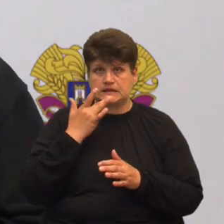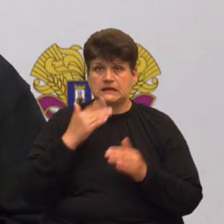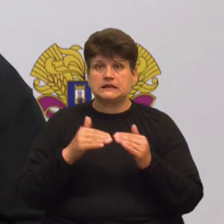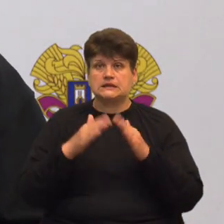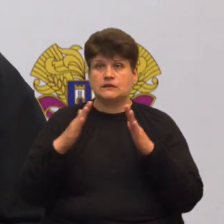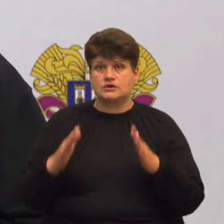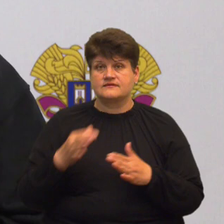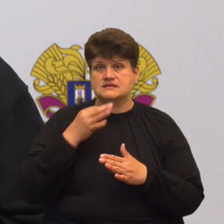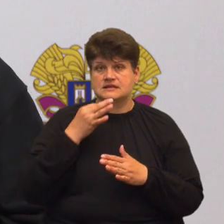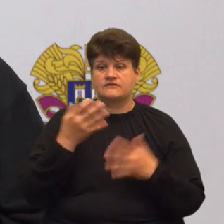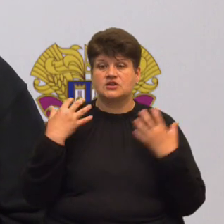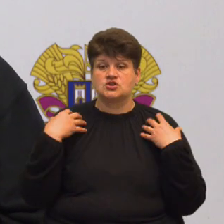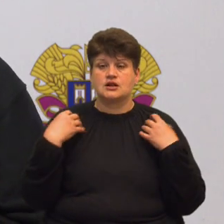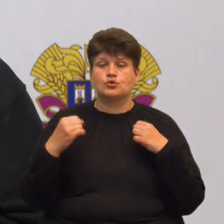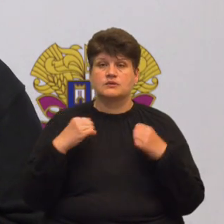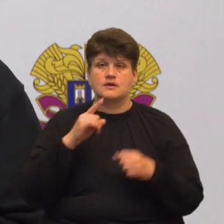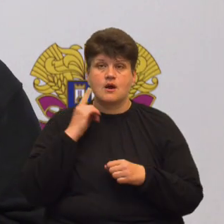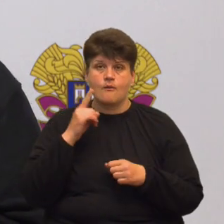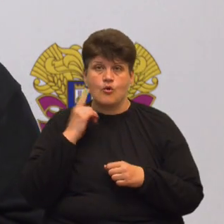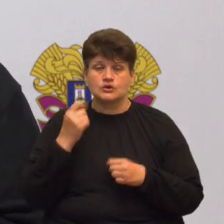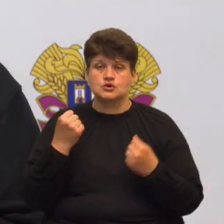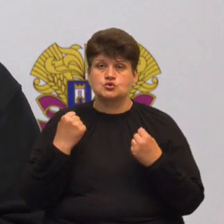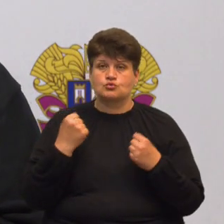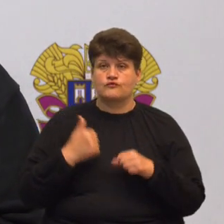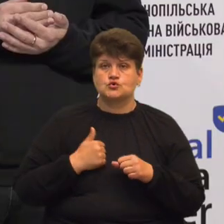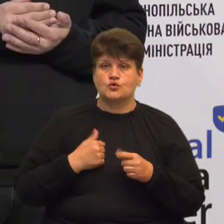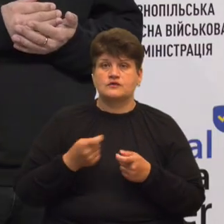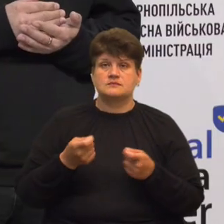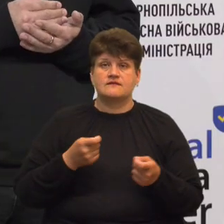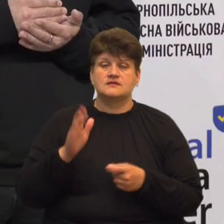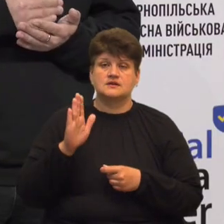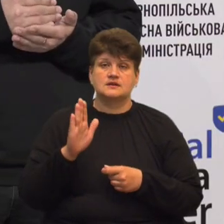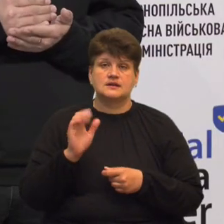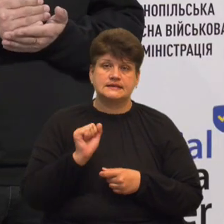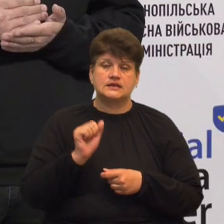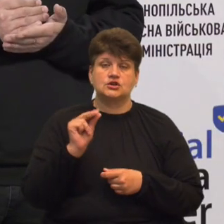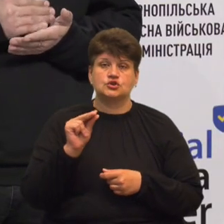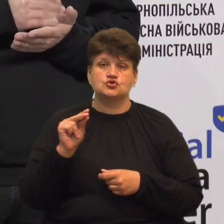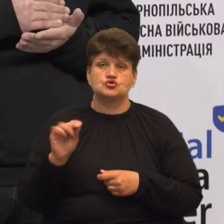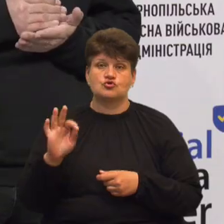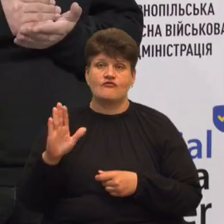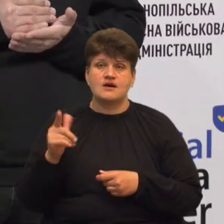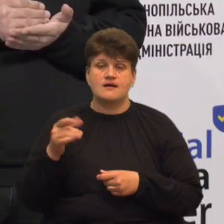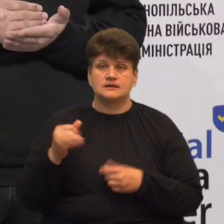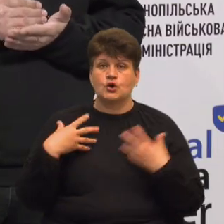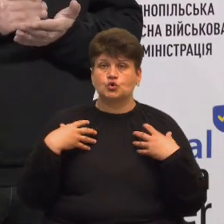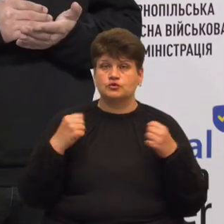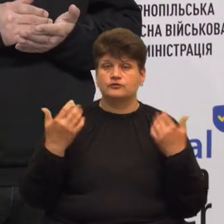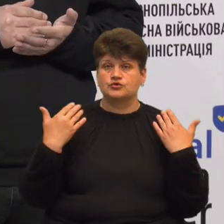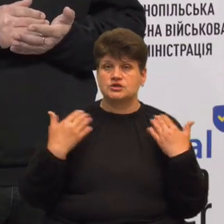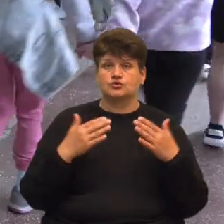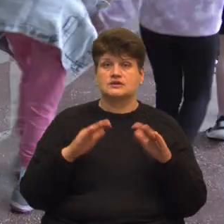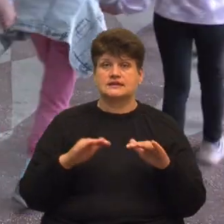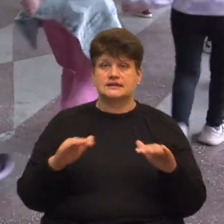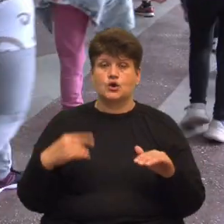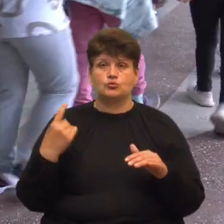управління молоді і спорту обласної військової адміністрації Андрій Човган. За його словами, на оздоровлення та відпочинок дітей з обласного,